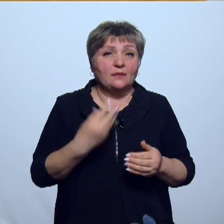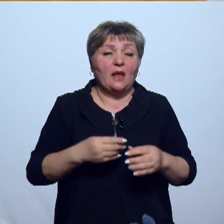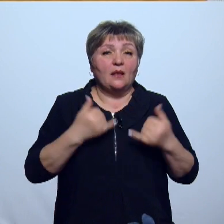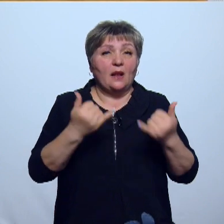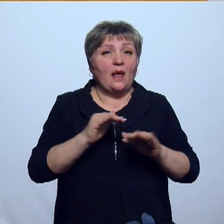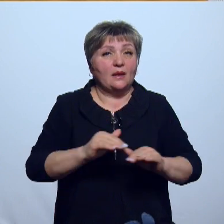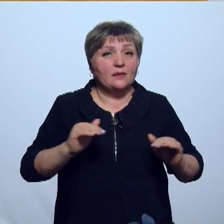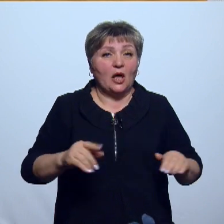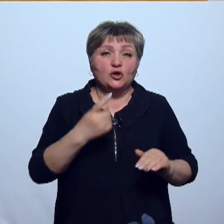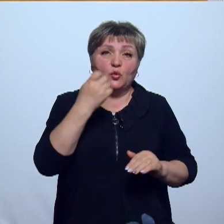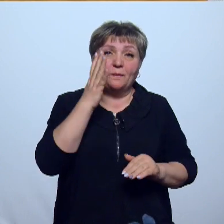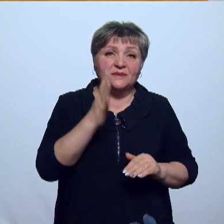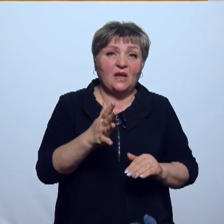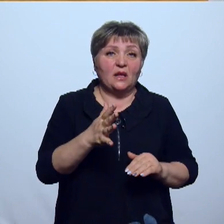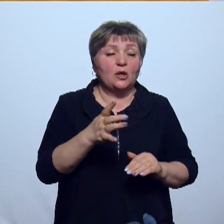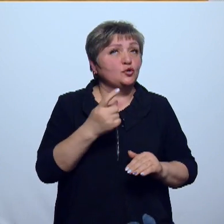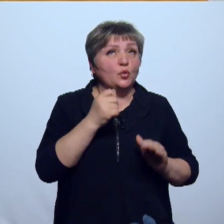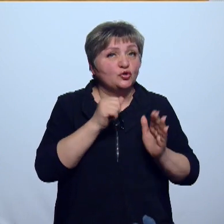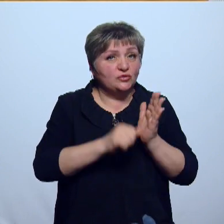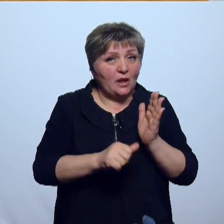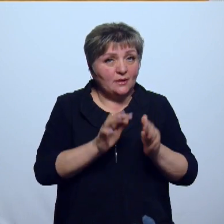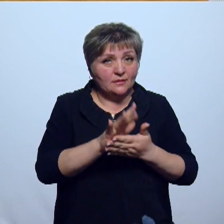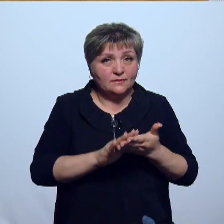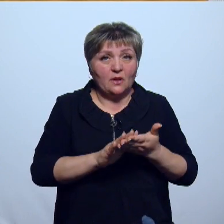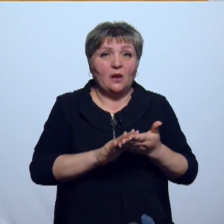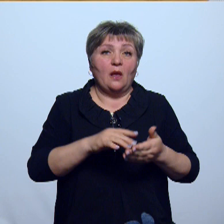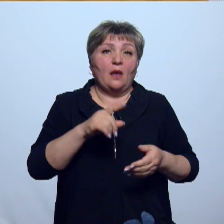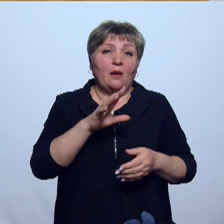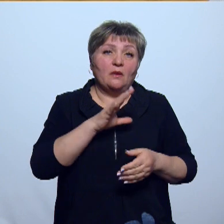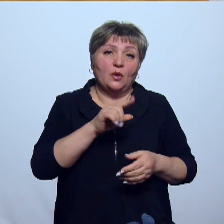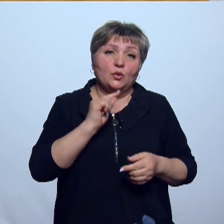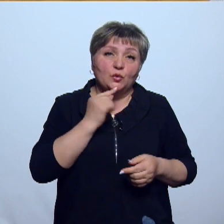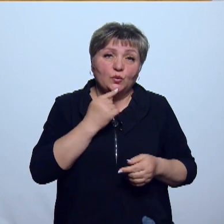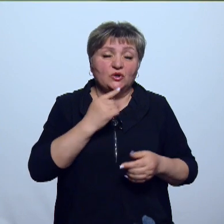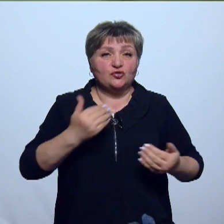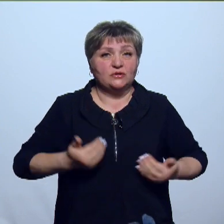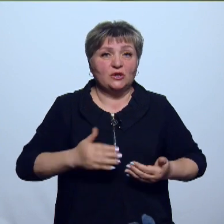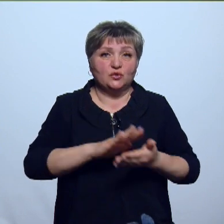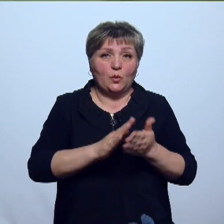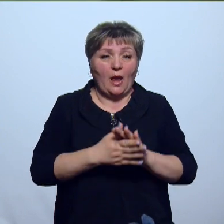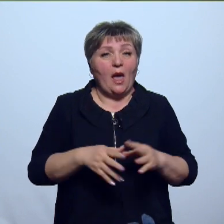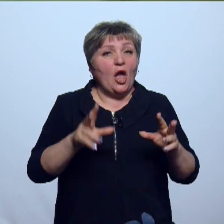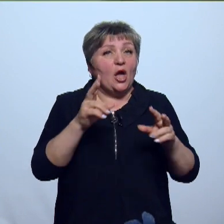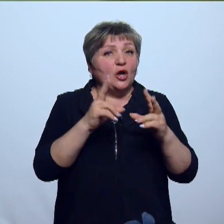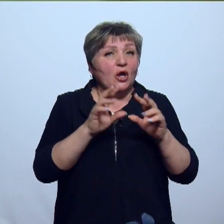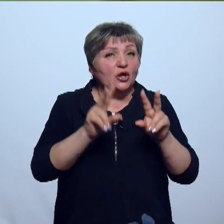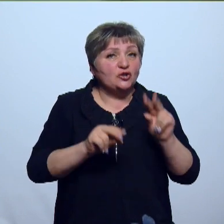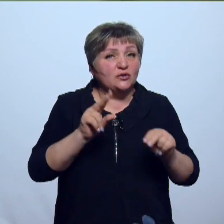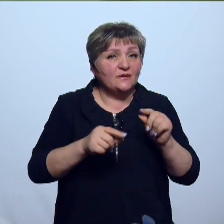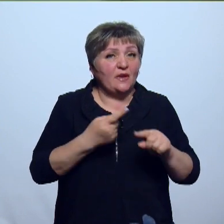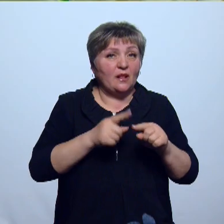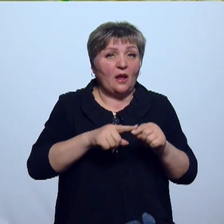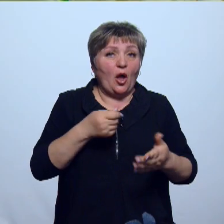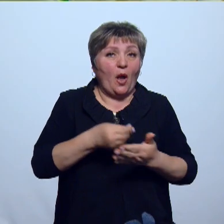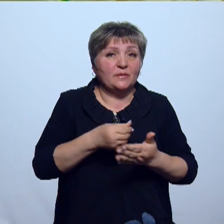детей. И 160 рублей для детей в трудной жизненной ситуации. Рассчитывать можно на компенсацию в